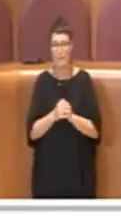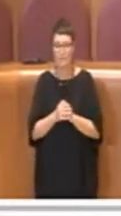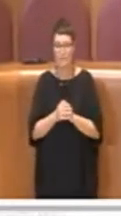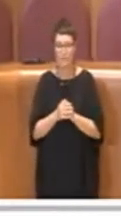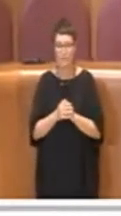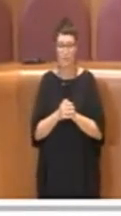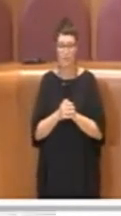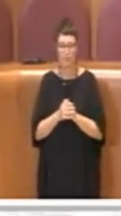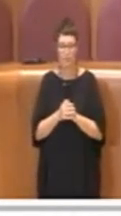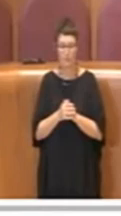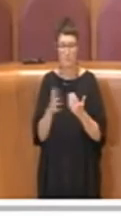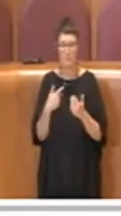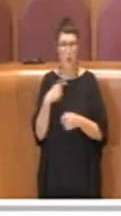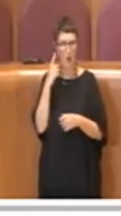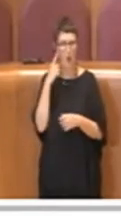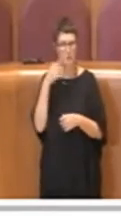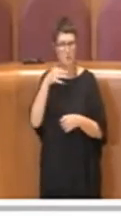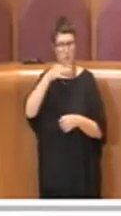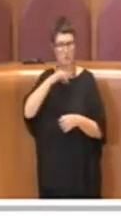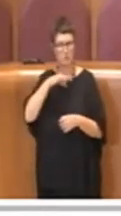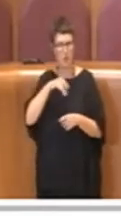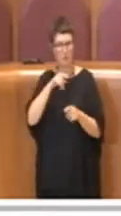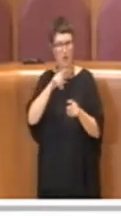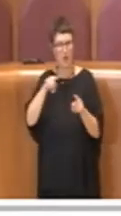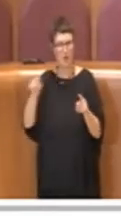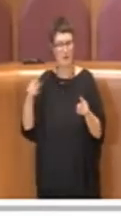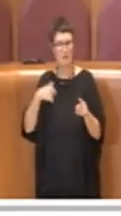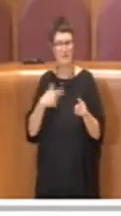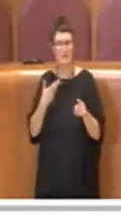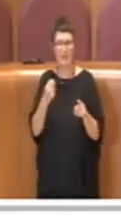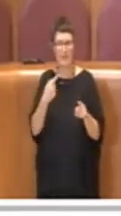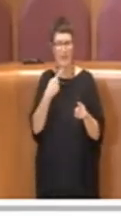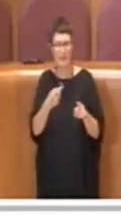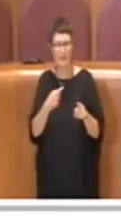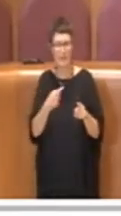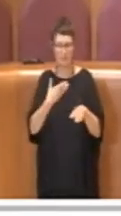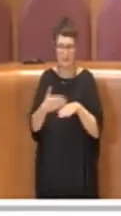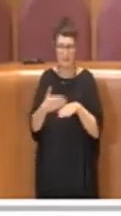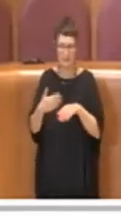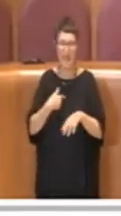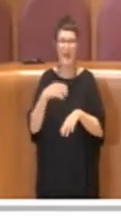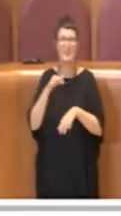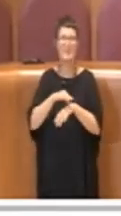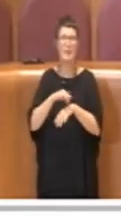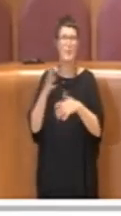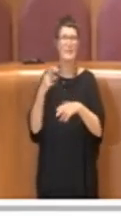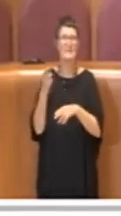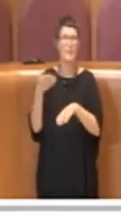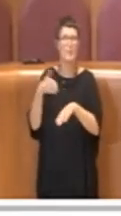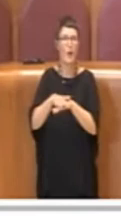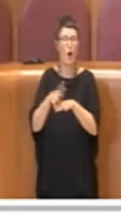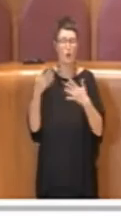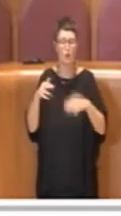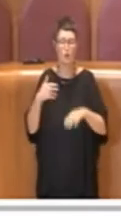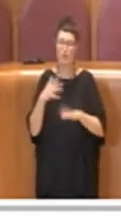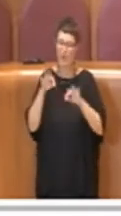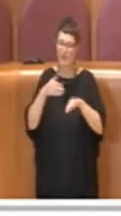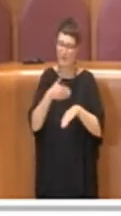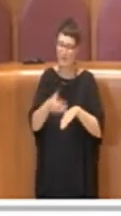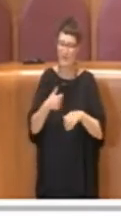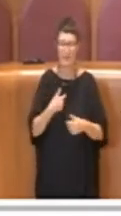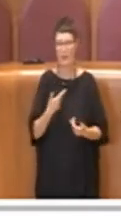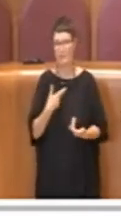diversi interventi in cui si parla di ritardo, il panziente già è morto, siete arrivati in ritardo. Vorrei capire il ritardo,